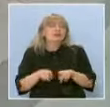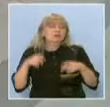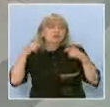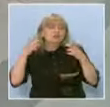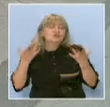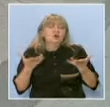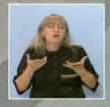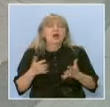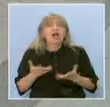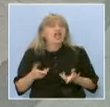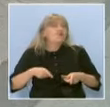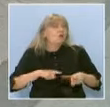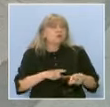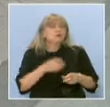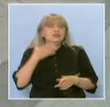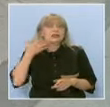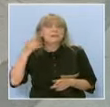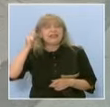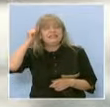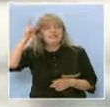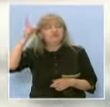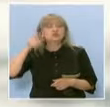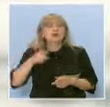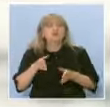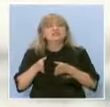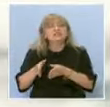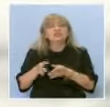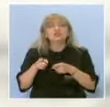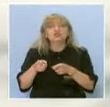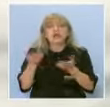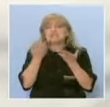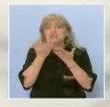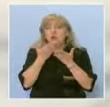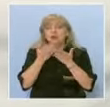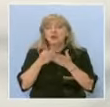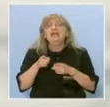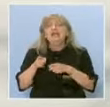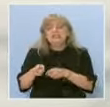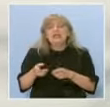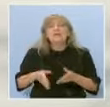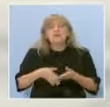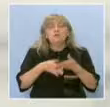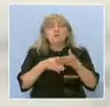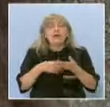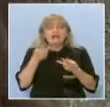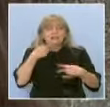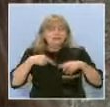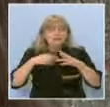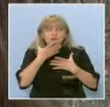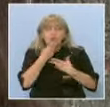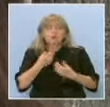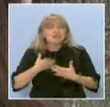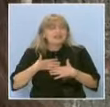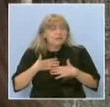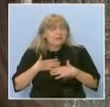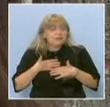Какво провокира младите философи да се насочат към тази наука? Философията ми помага да опознавам себе си, да изследвам границата на